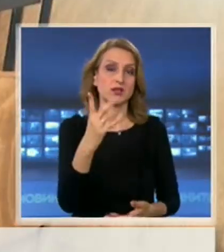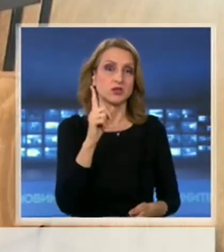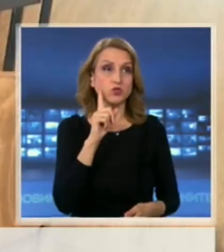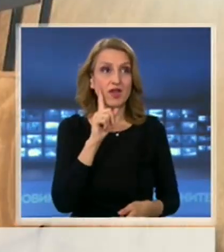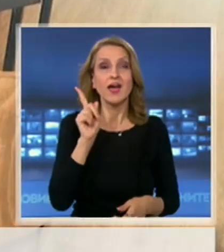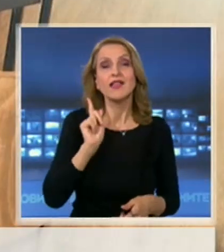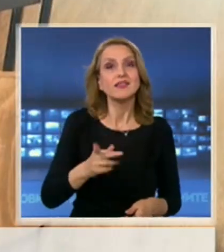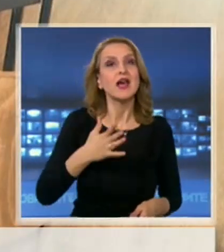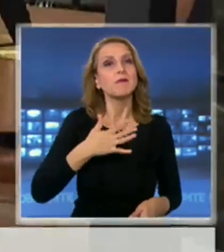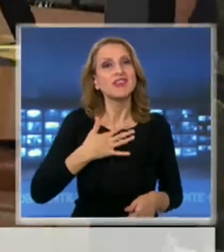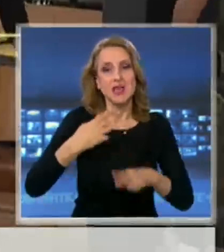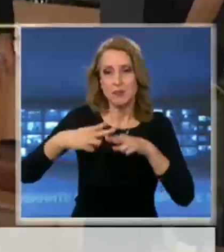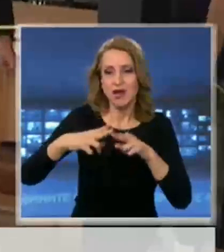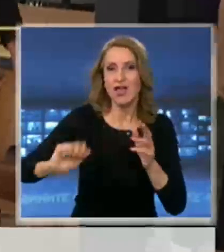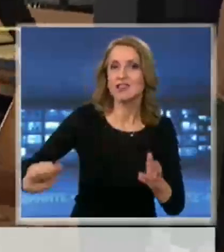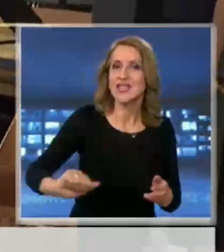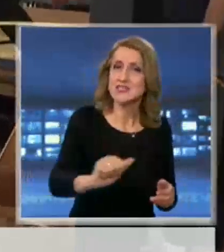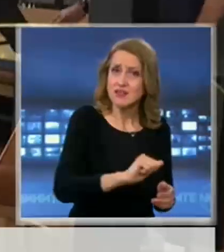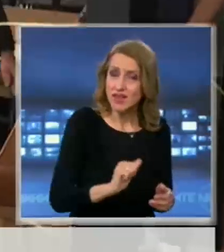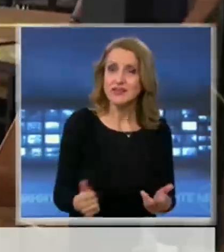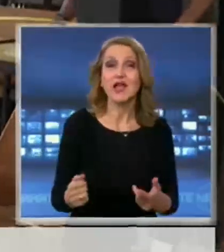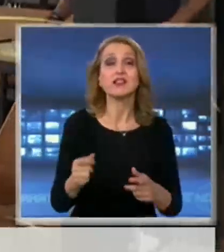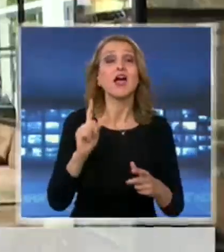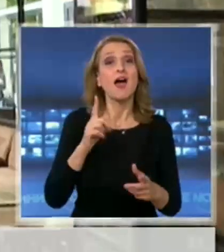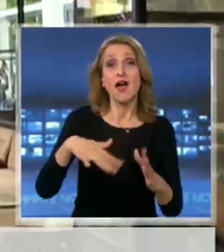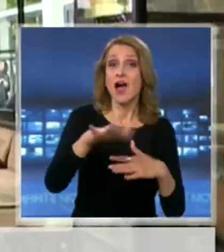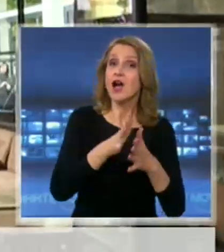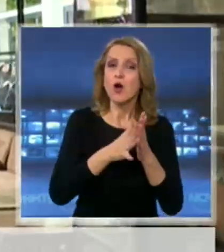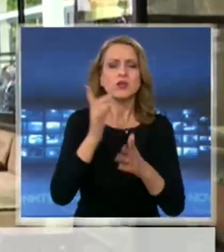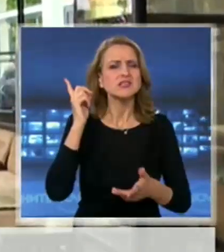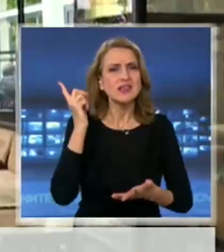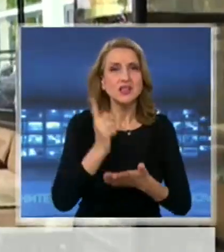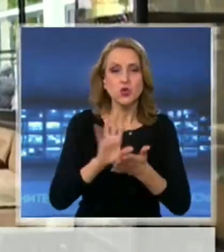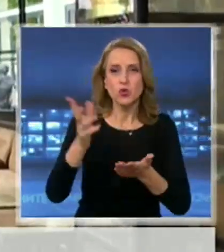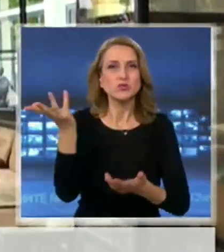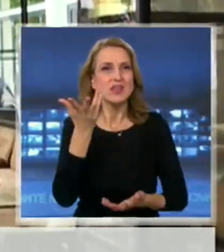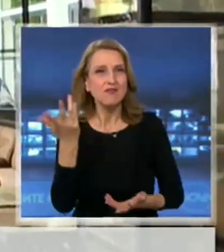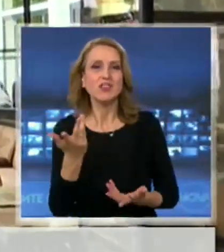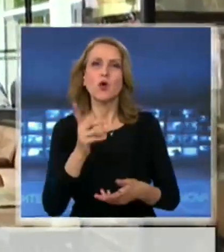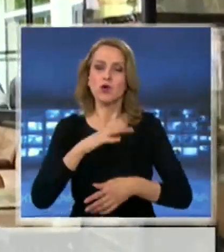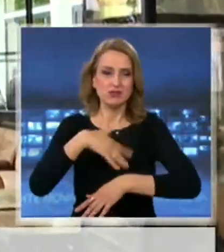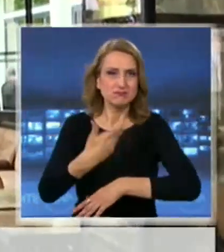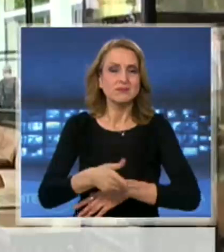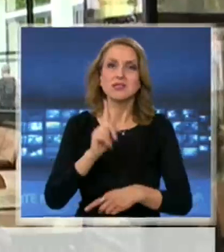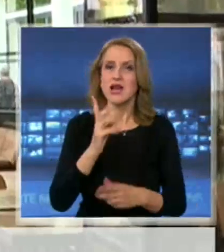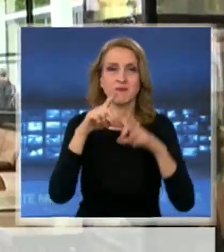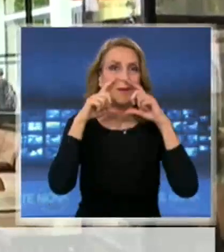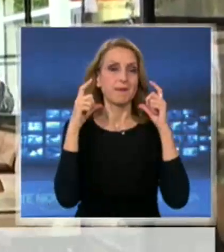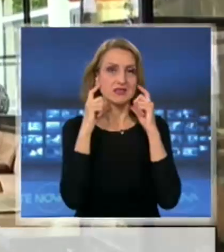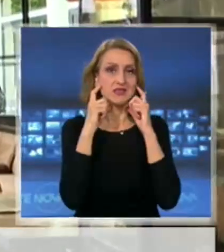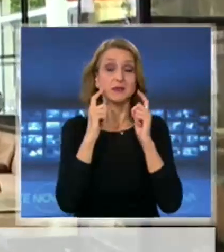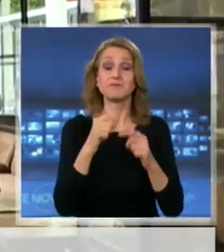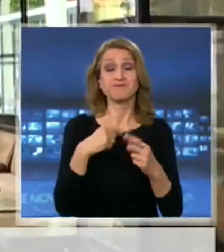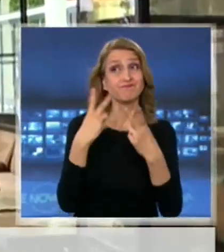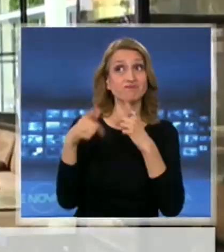дезинфектанти, а персоналът да се движи задължително с маски на лицето. Много бризни си няма да отворят, а тези, които отворят доста от тях, ще